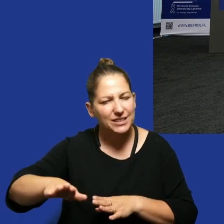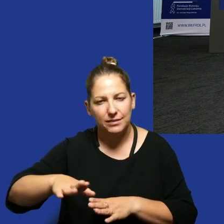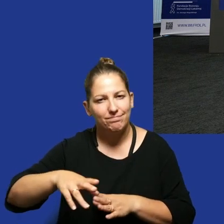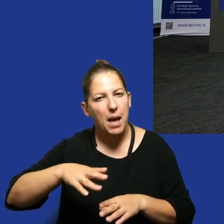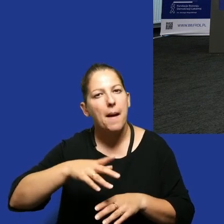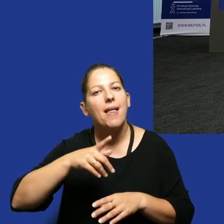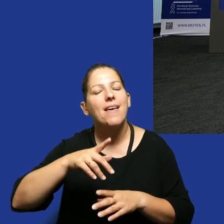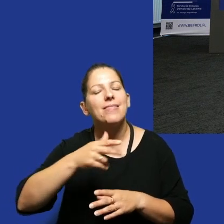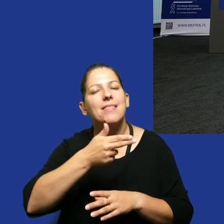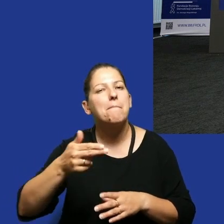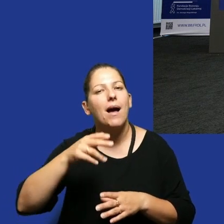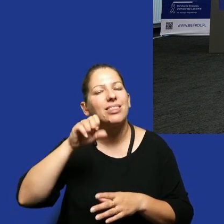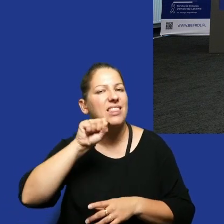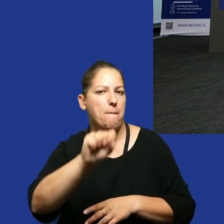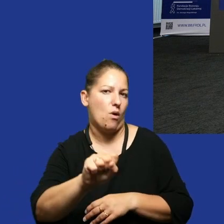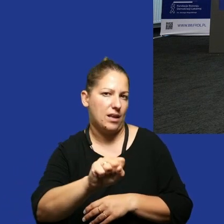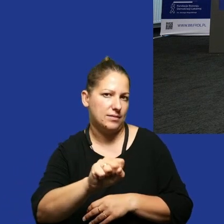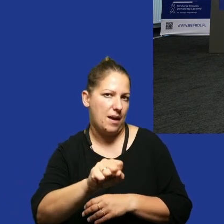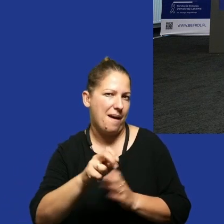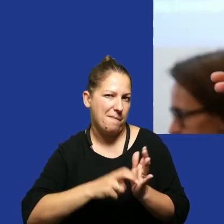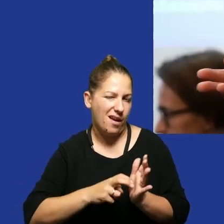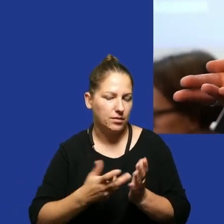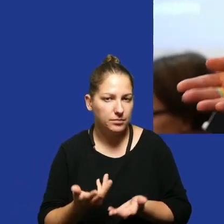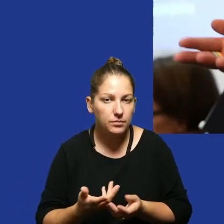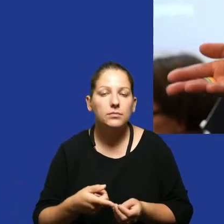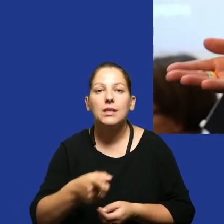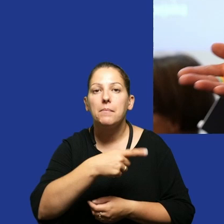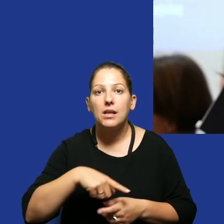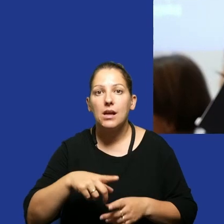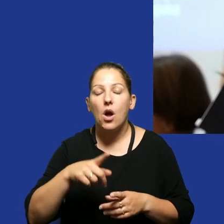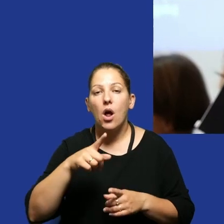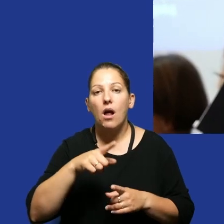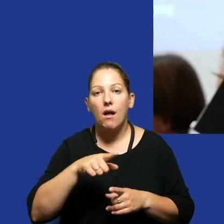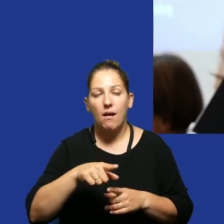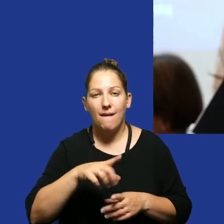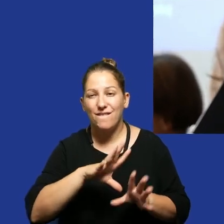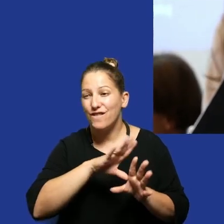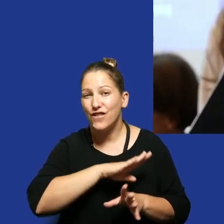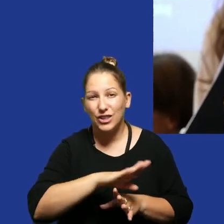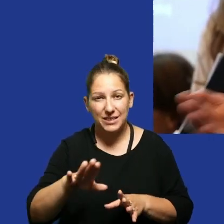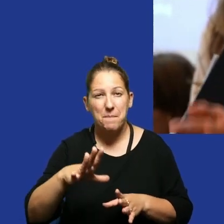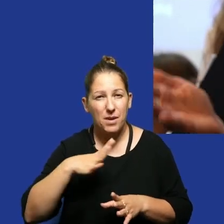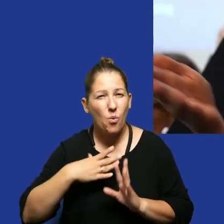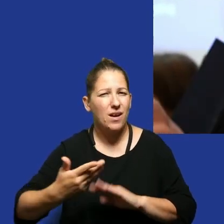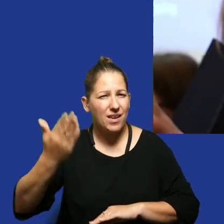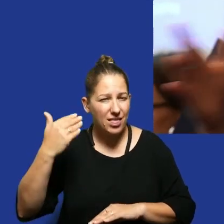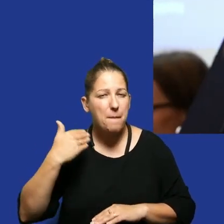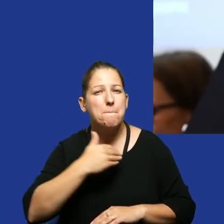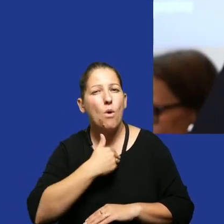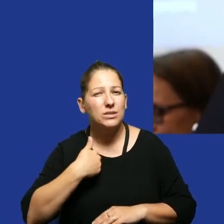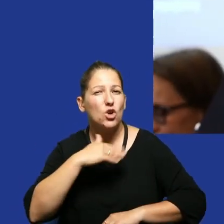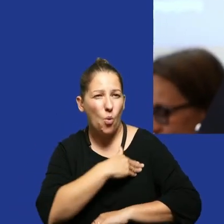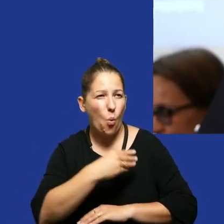lekcji z demokracji i osoby które teraz są u władzy one też wszystkie były kiedyś w polskiej